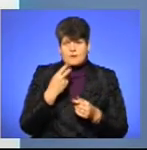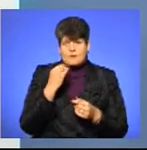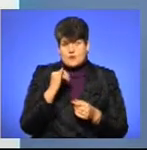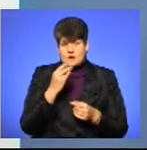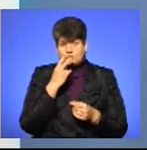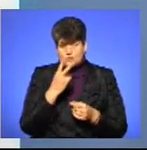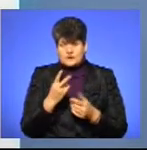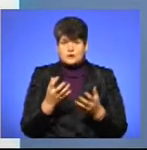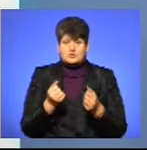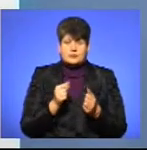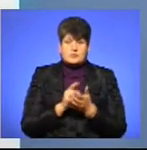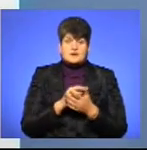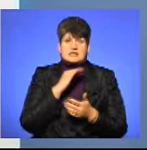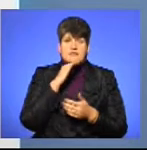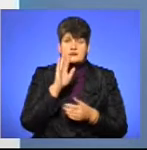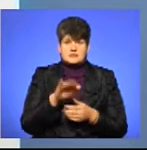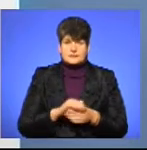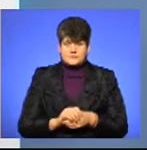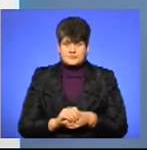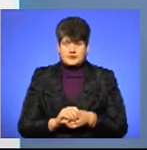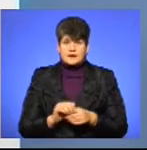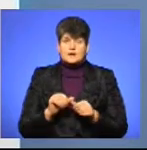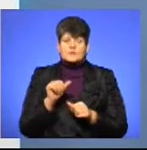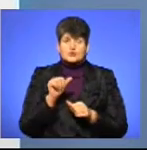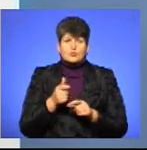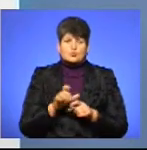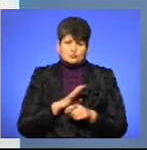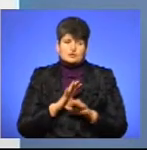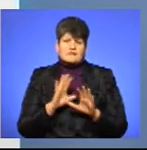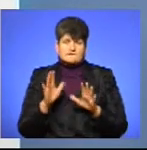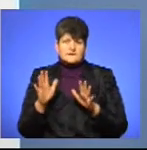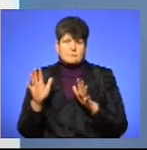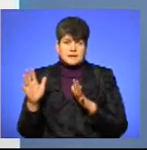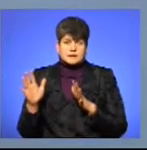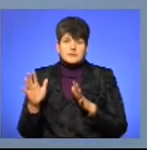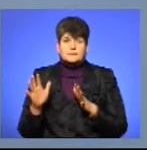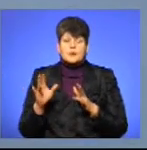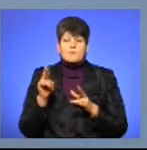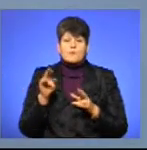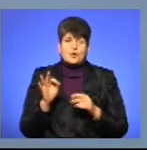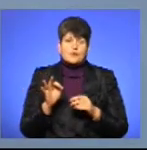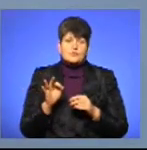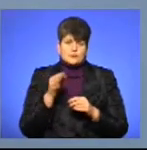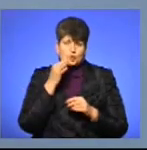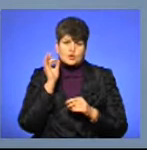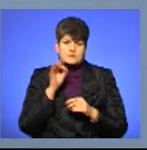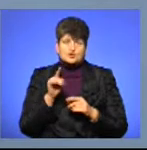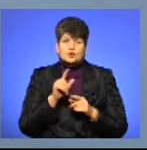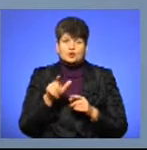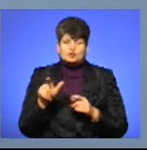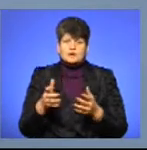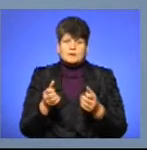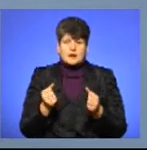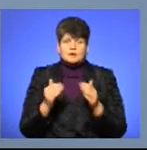отримую пенсії і мені достатньо. Окрім того, ще теж в нас були випадки по досвіду, що люди брали